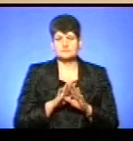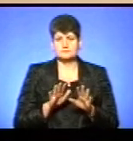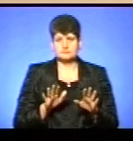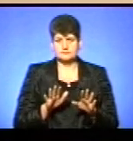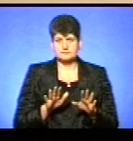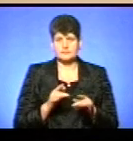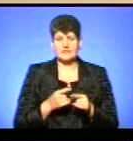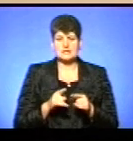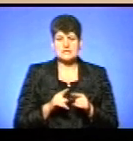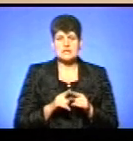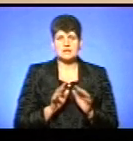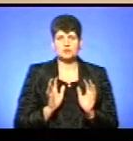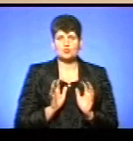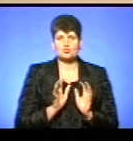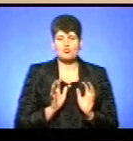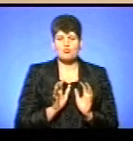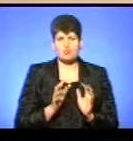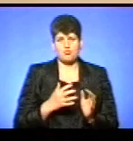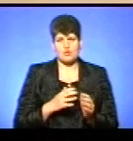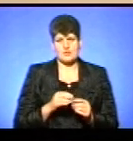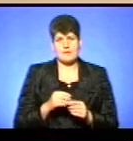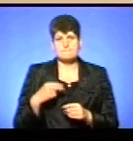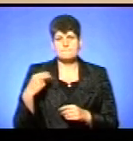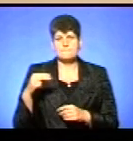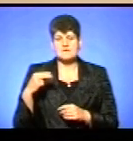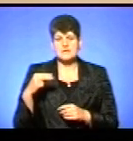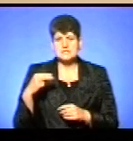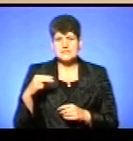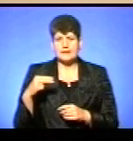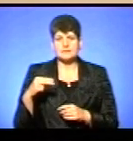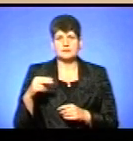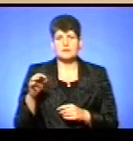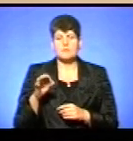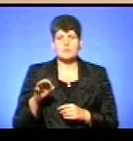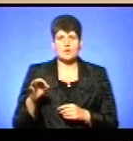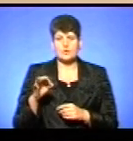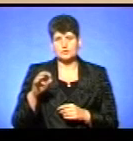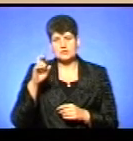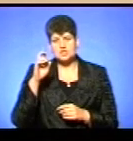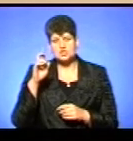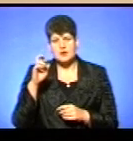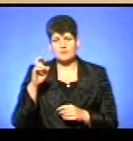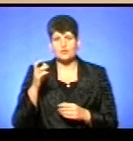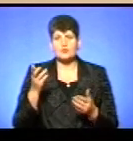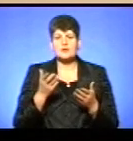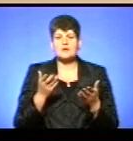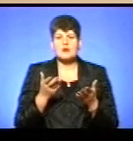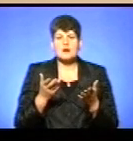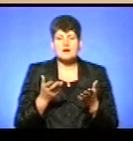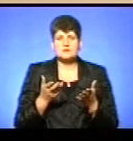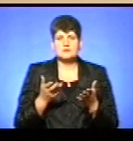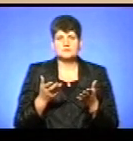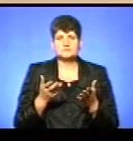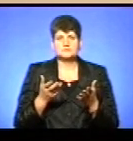турбота президента про державу, яку